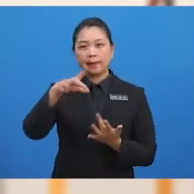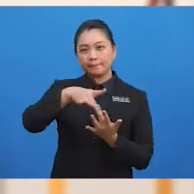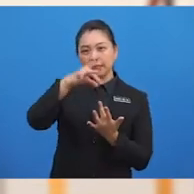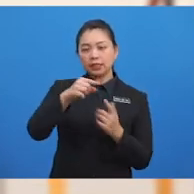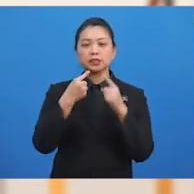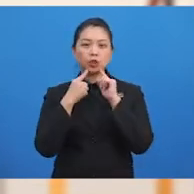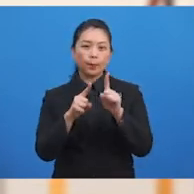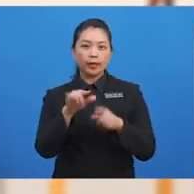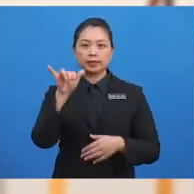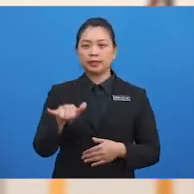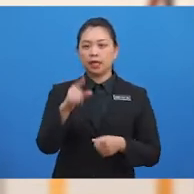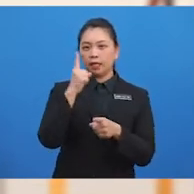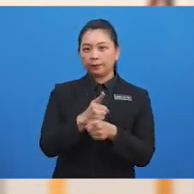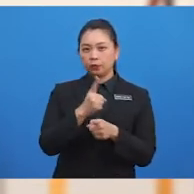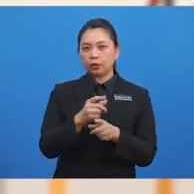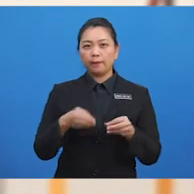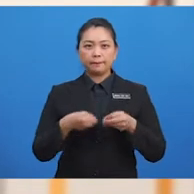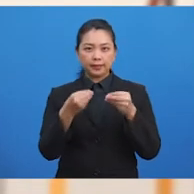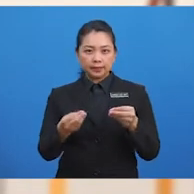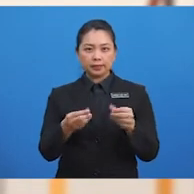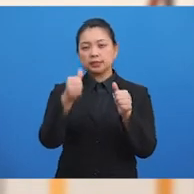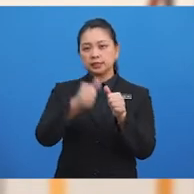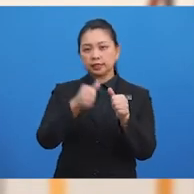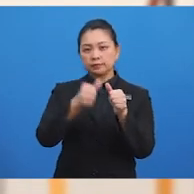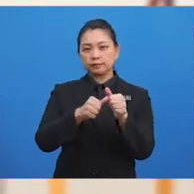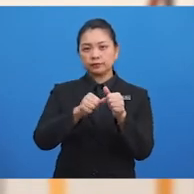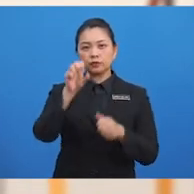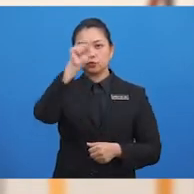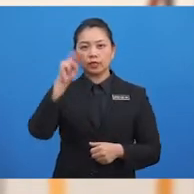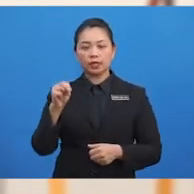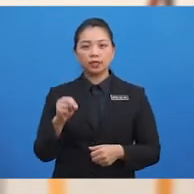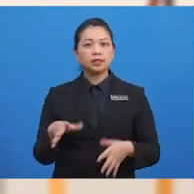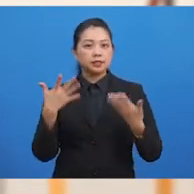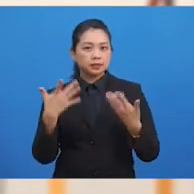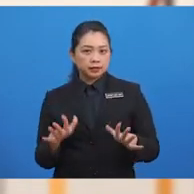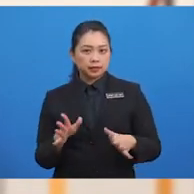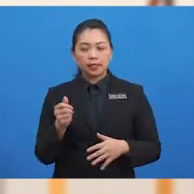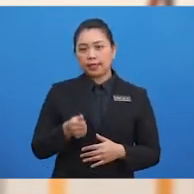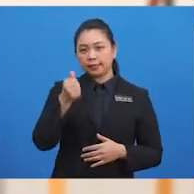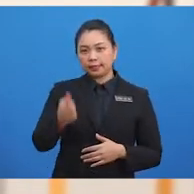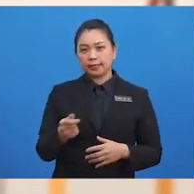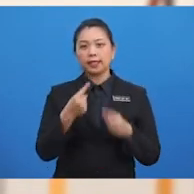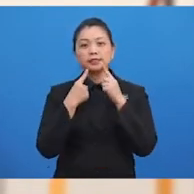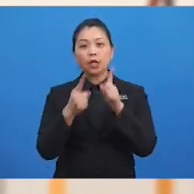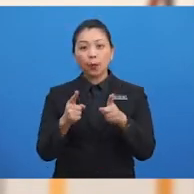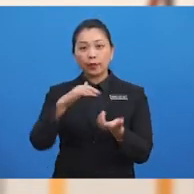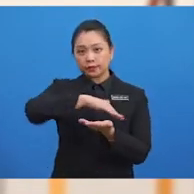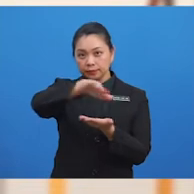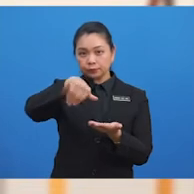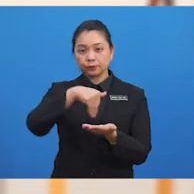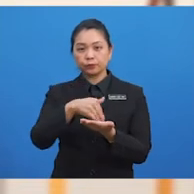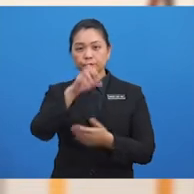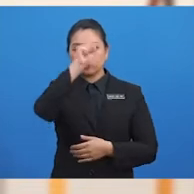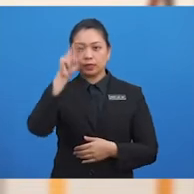Pilih jawapan yang betul bagi setiap soalan. Setelah anda menjawab kesemua soalan,